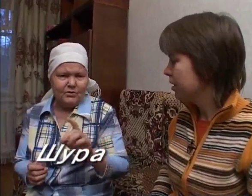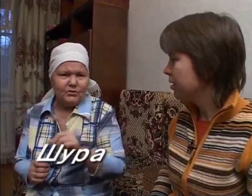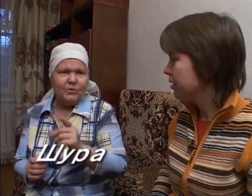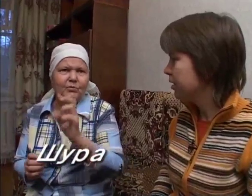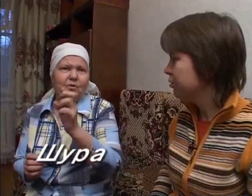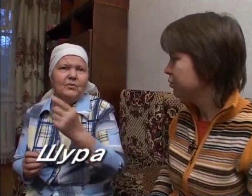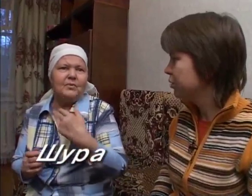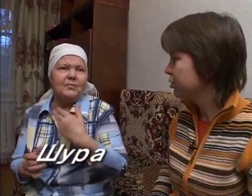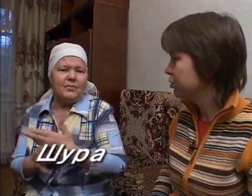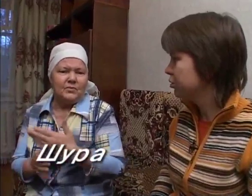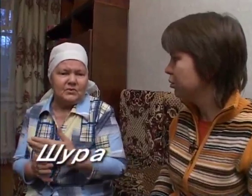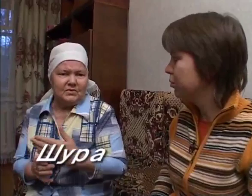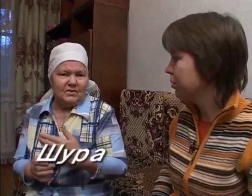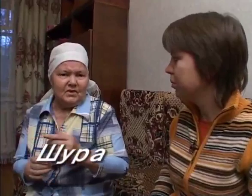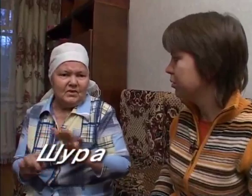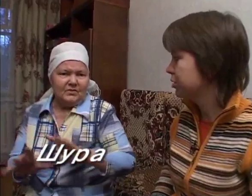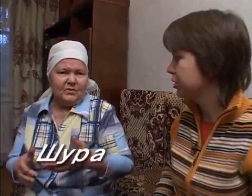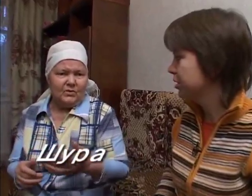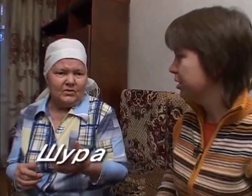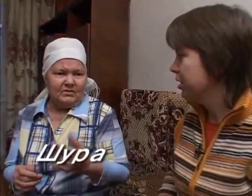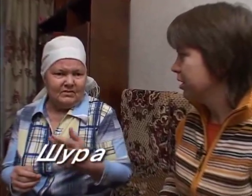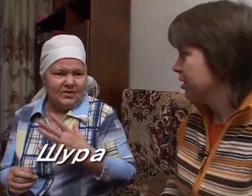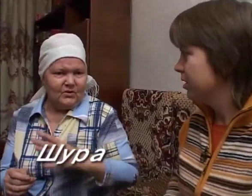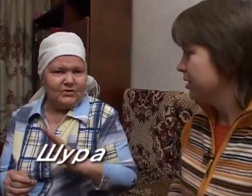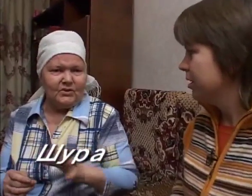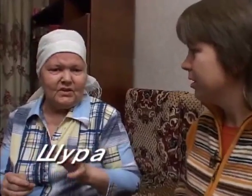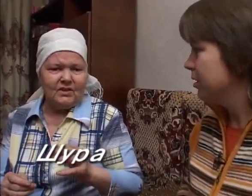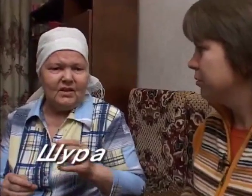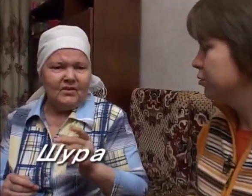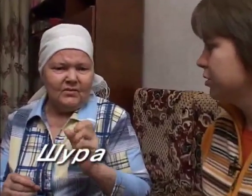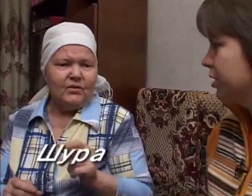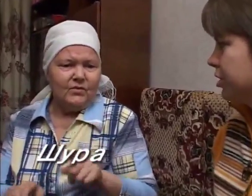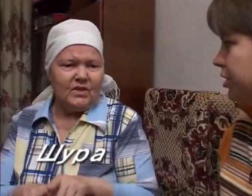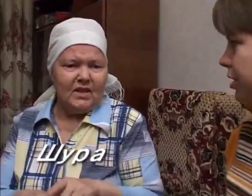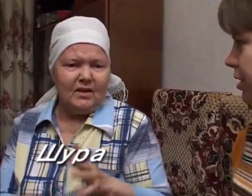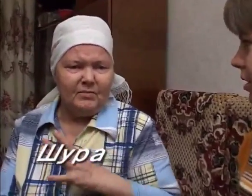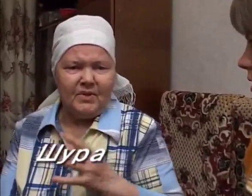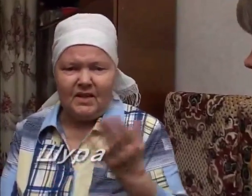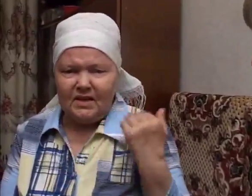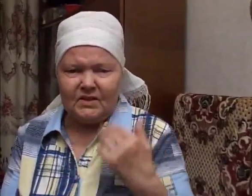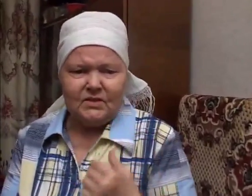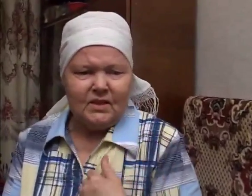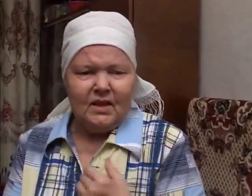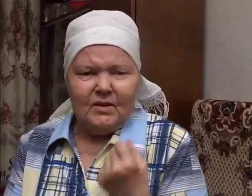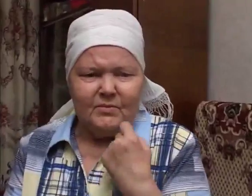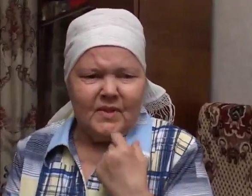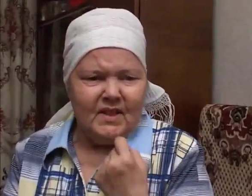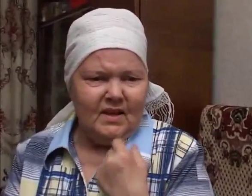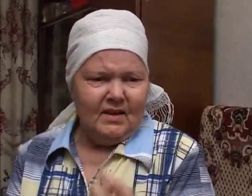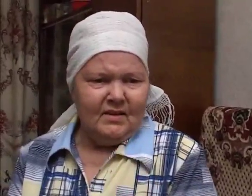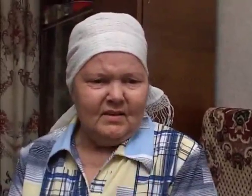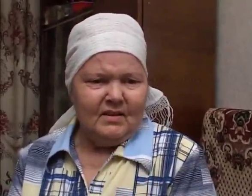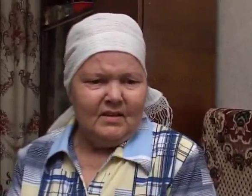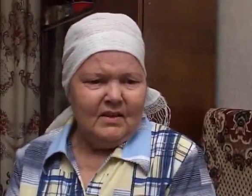Я никогда не думала, что Бог мне поможет. И вдруг неожиданно, вот так было раньше.